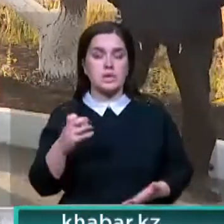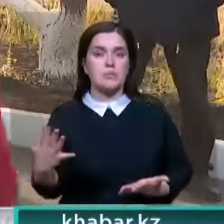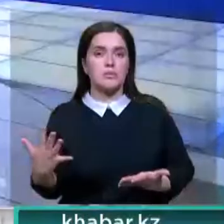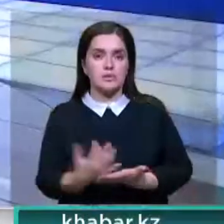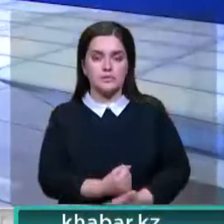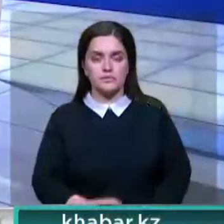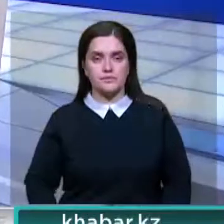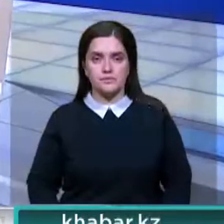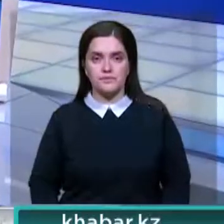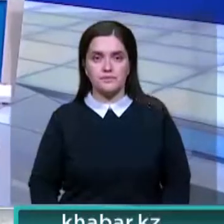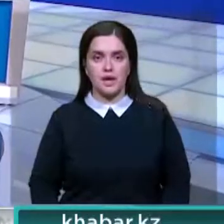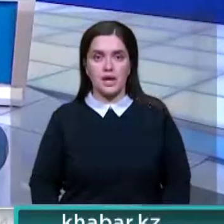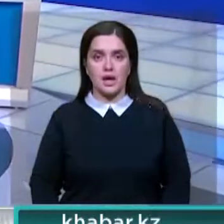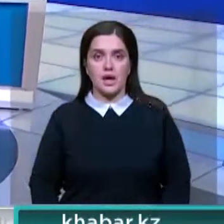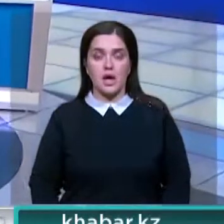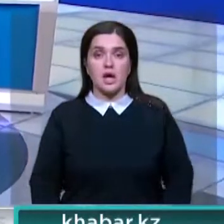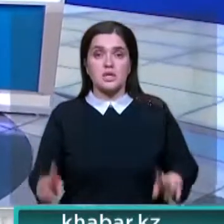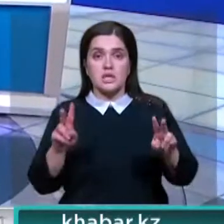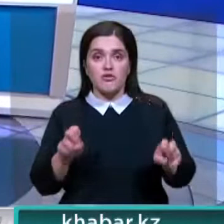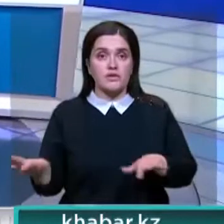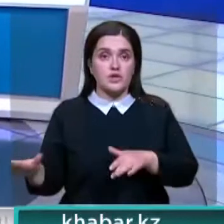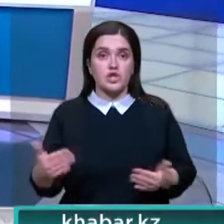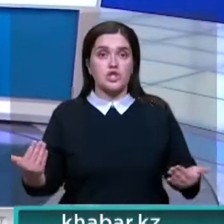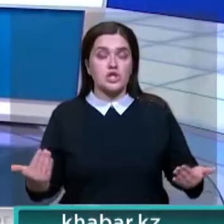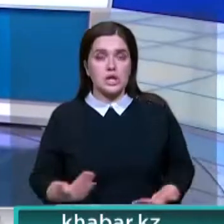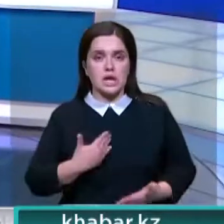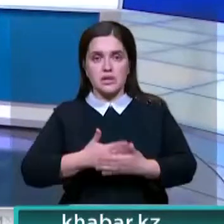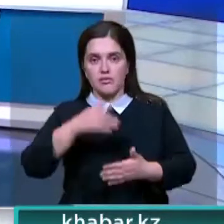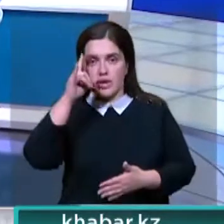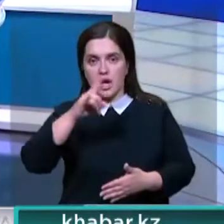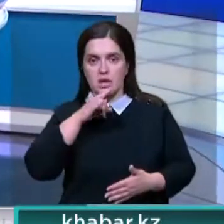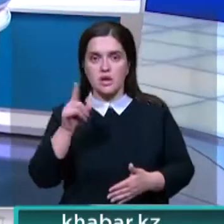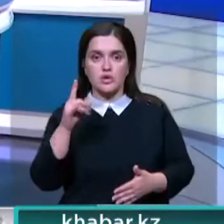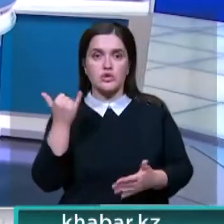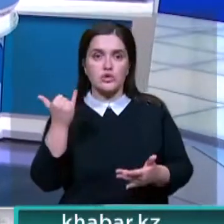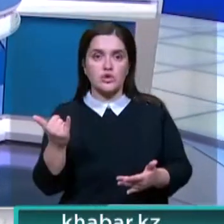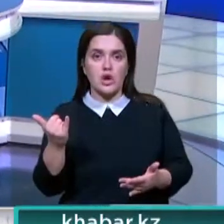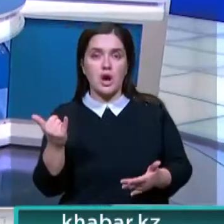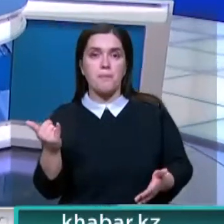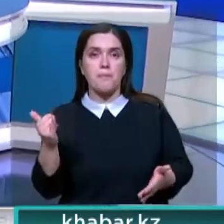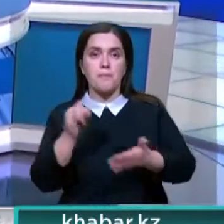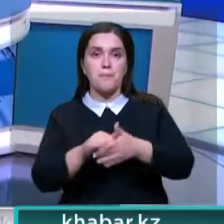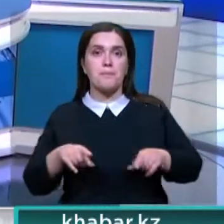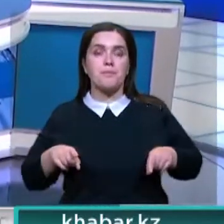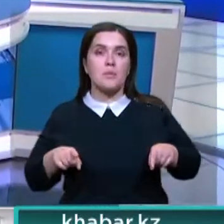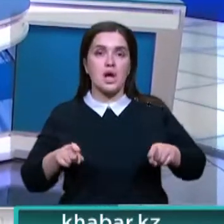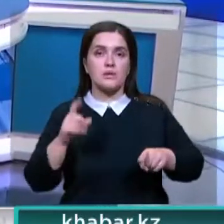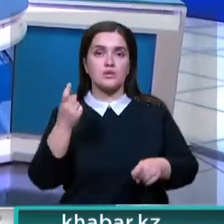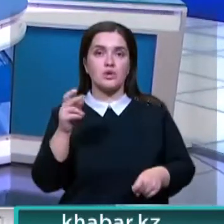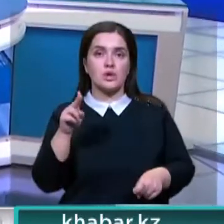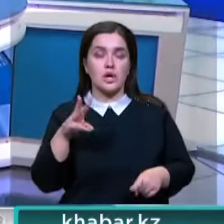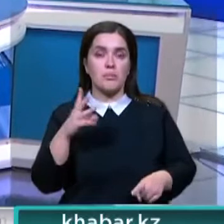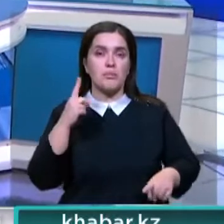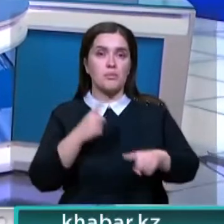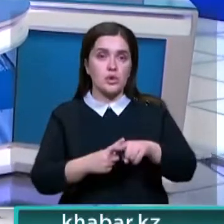С девизом «Движение жизни» активные казахстанцы в регионах страны подключились к беговому челленджу «100 километров